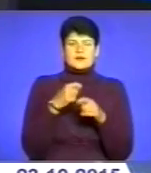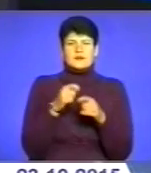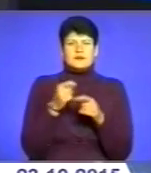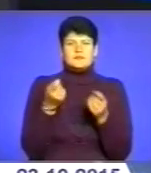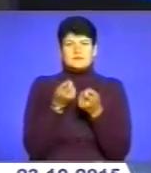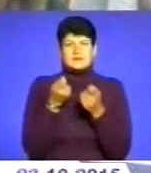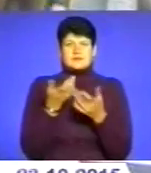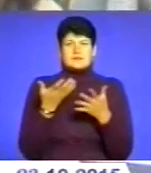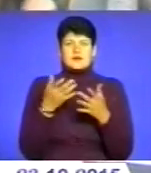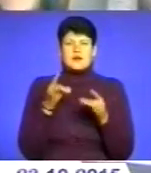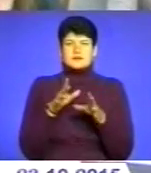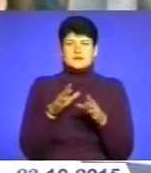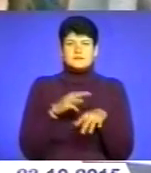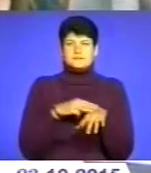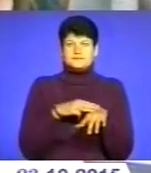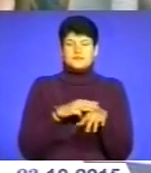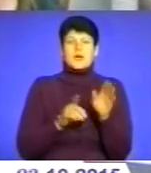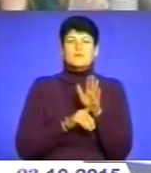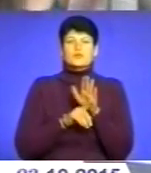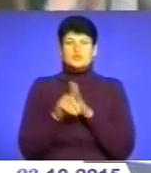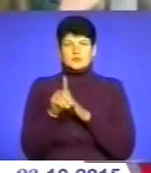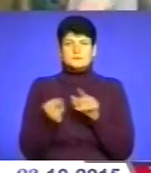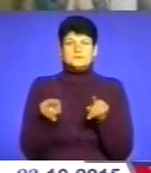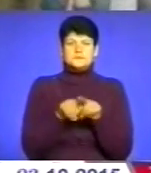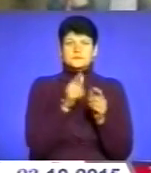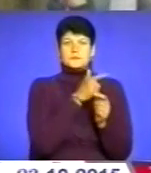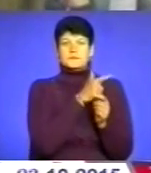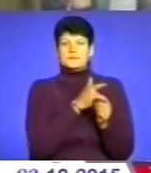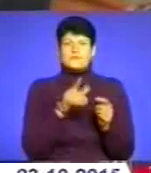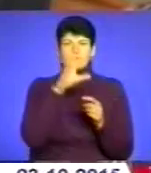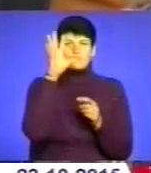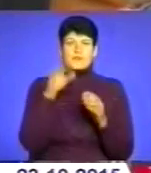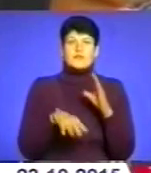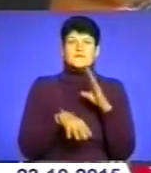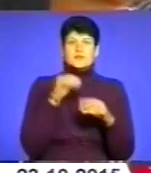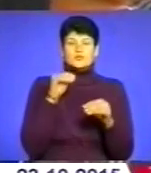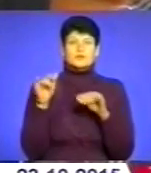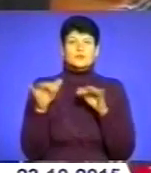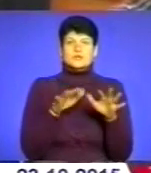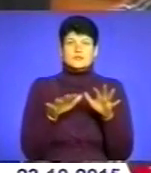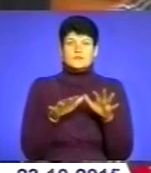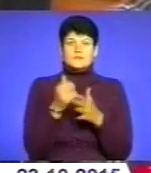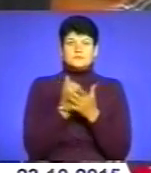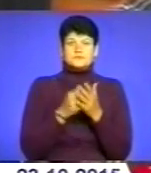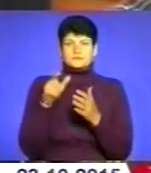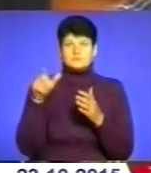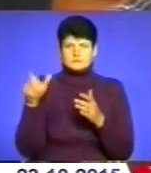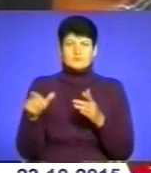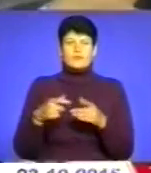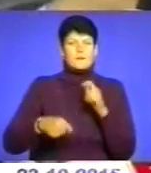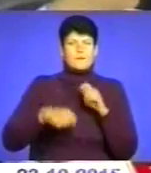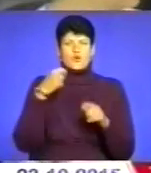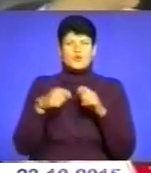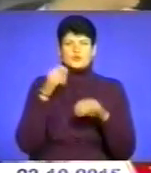органів. Як і на початку, і впродовж всього виборчого процесу кандидати вперто порушують законодавство.